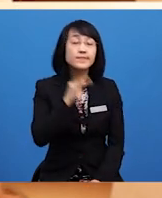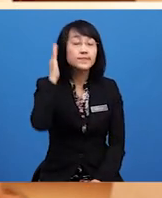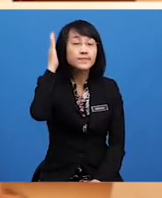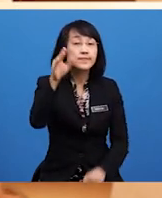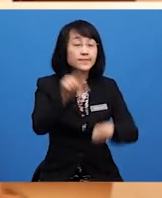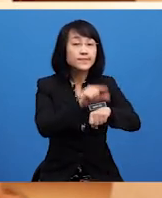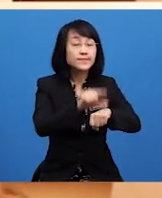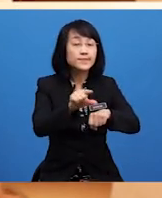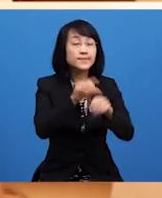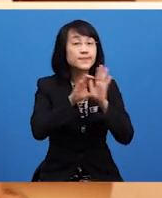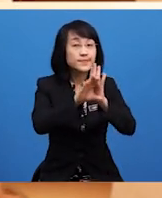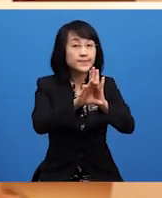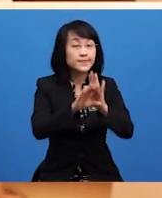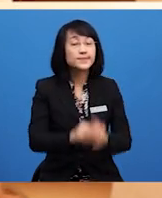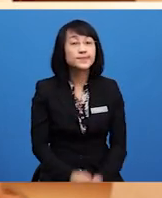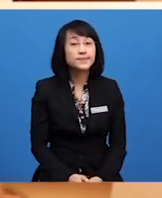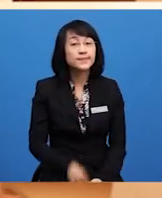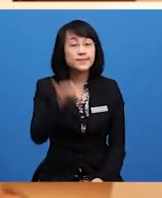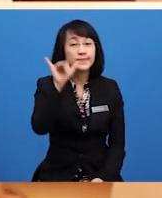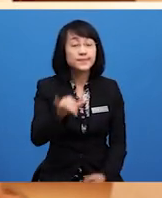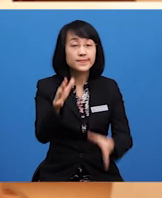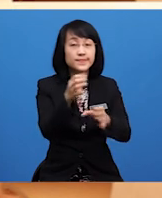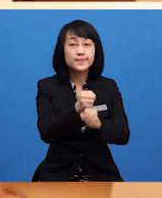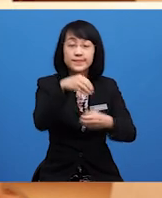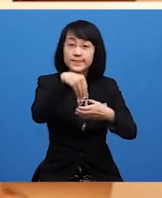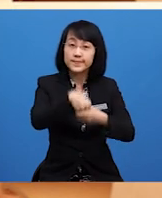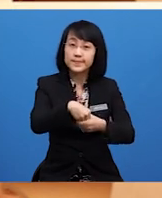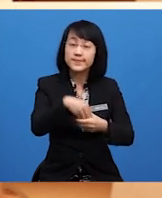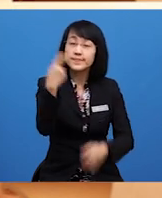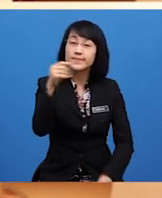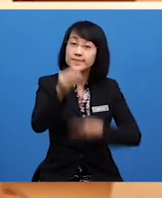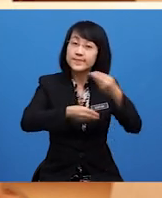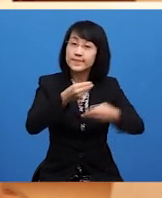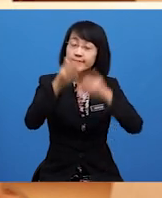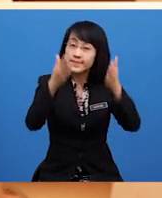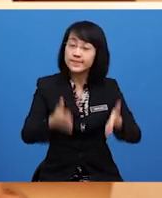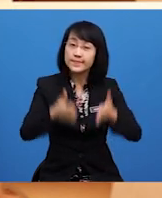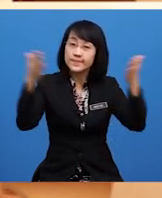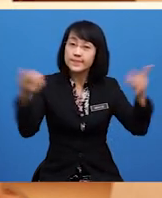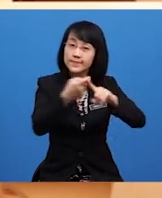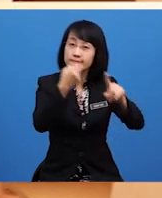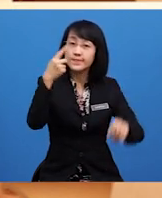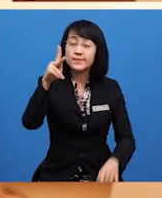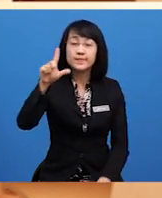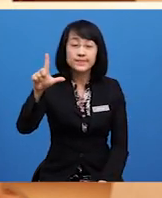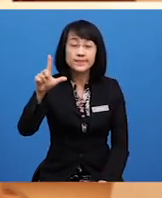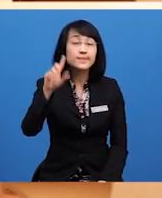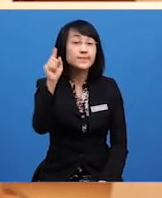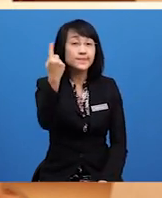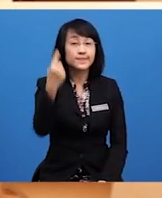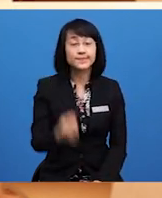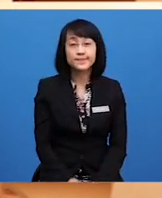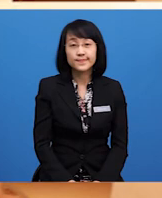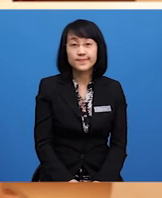menggunakan contoh yang terdapat pada teks Saudara Besar dari Kuala Lumpur sahaja